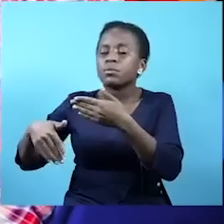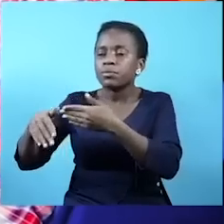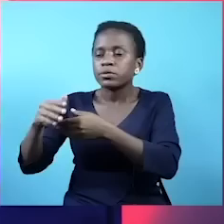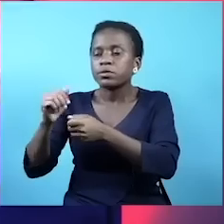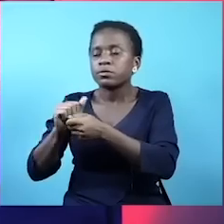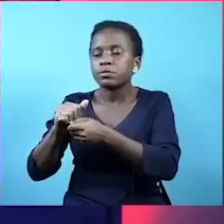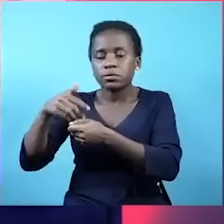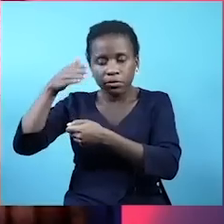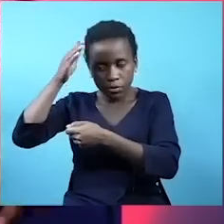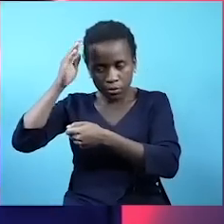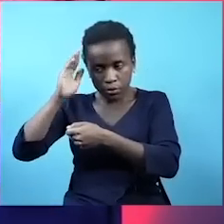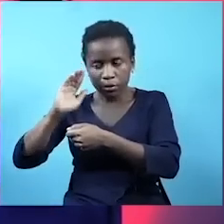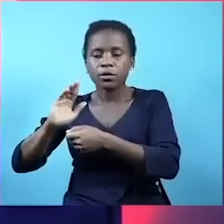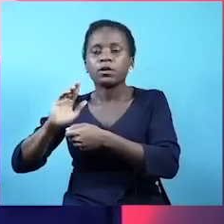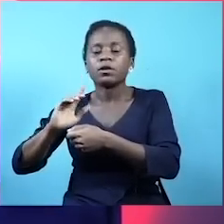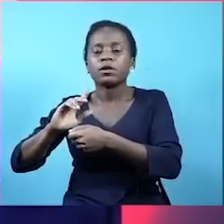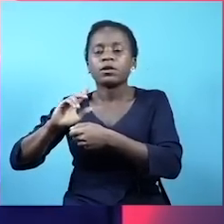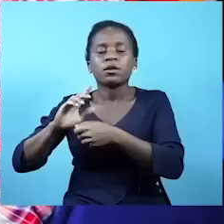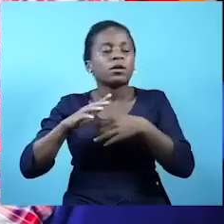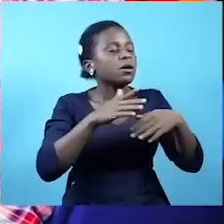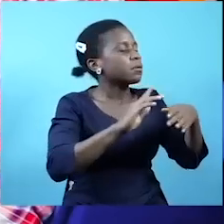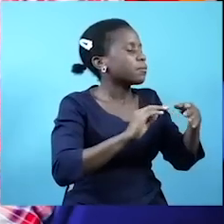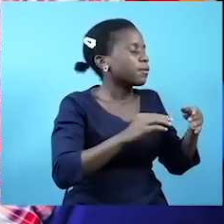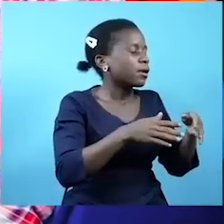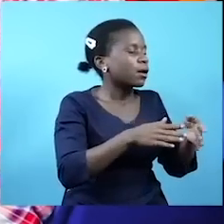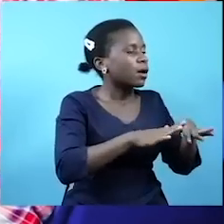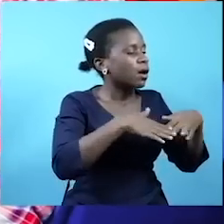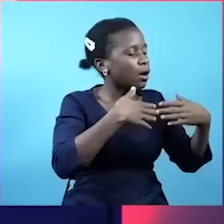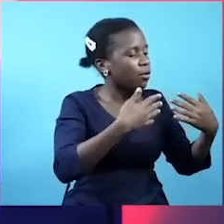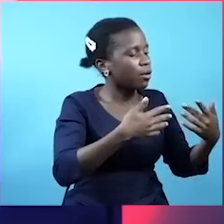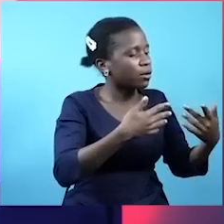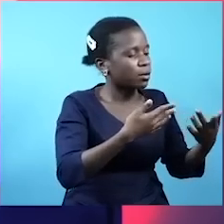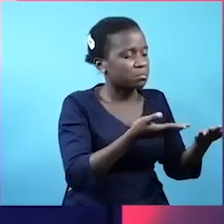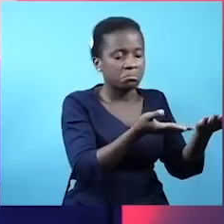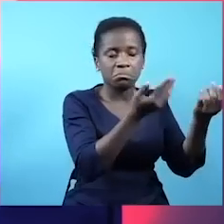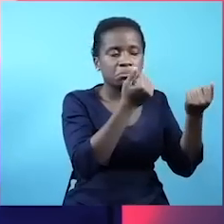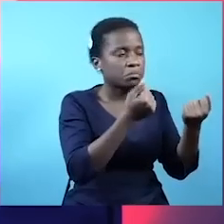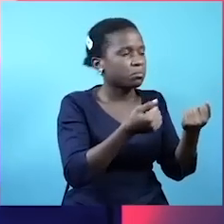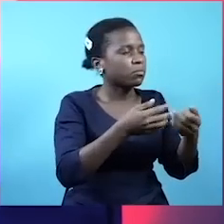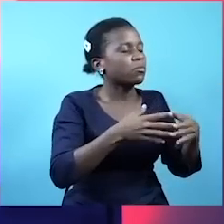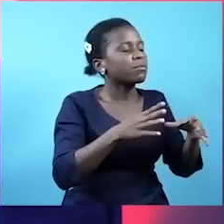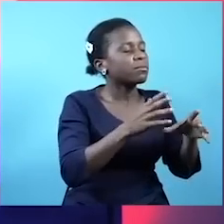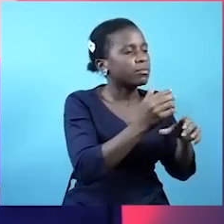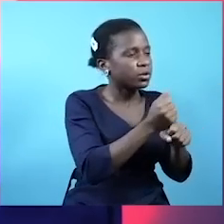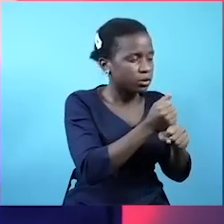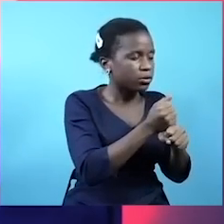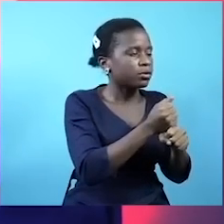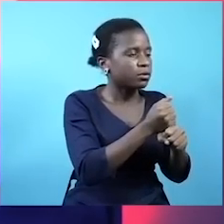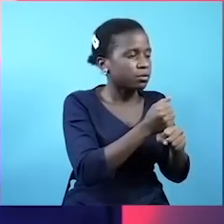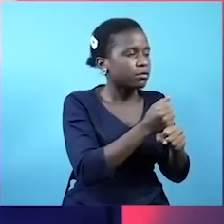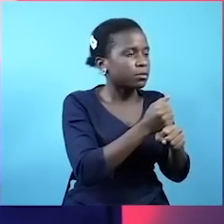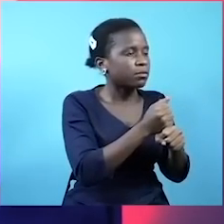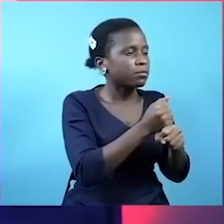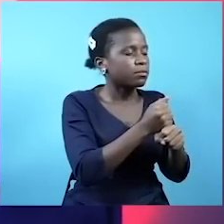serekali kwenye hilo. Hawanawezo. Wameprove kwa miaka sina mbiri. Hawanawezo. Watupe namba. Bungeni. Watupe. Raisi.